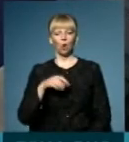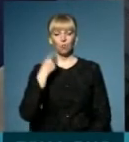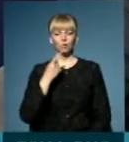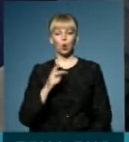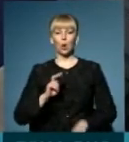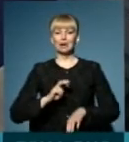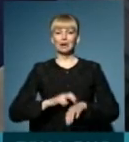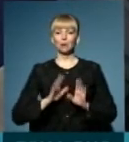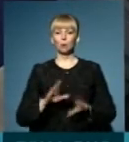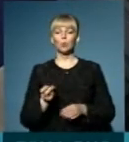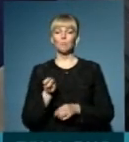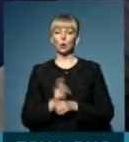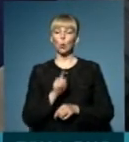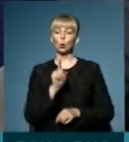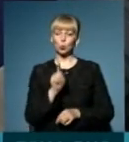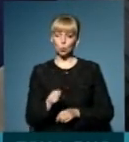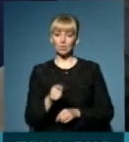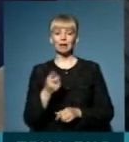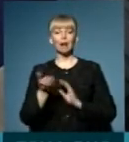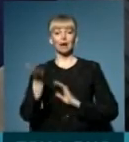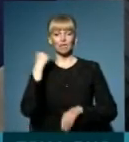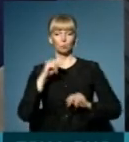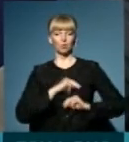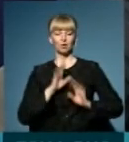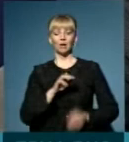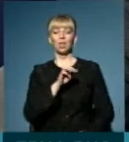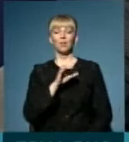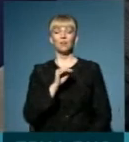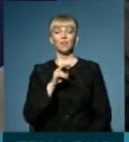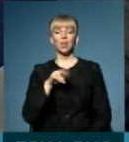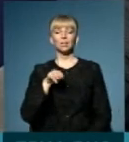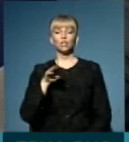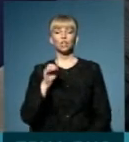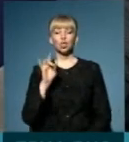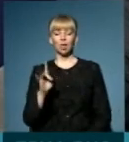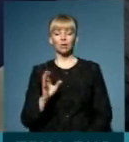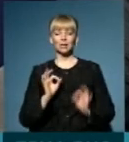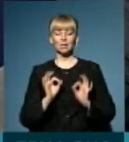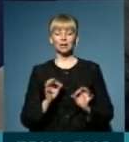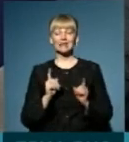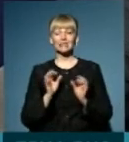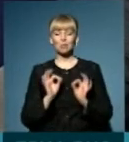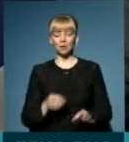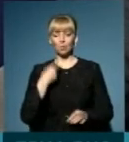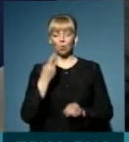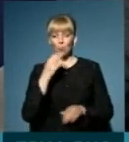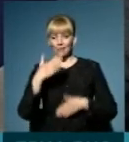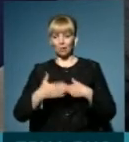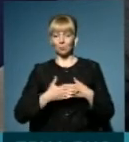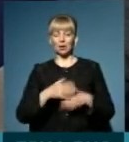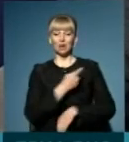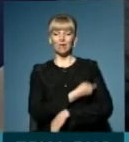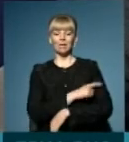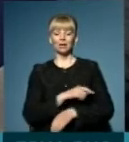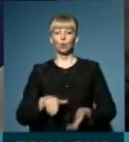те, що лікар буде приходити туди, де раніше працював тільки фельдшер. Насправді йдеться мова про наближеність лікарської медичної